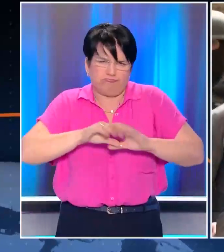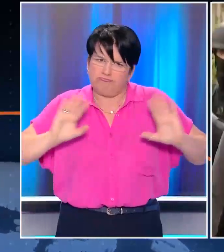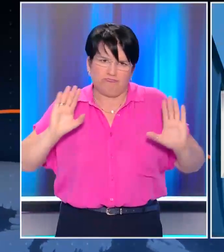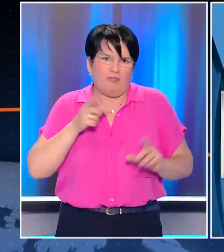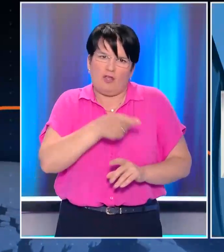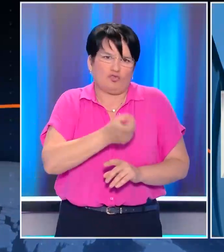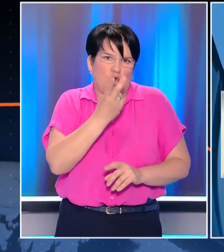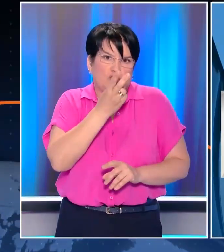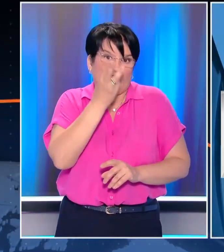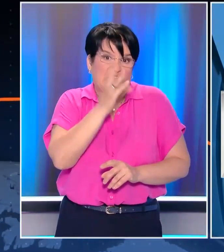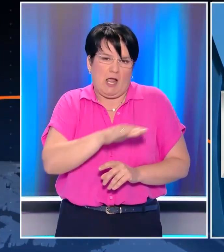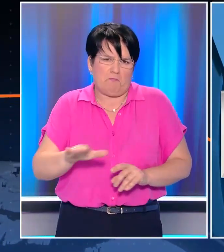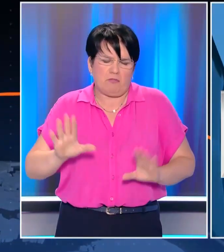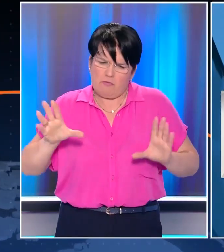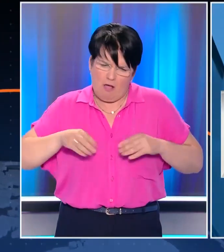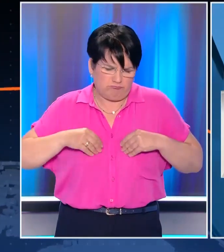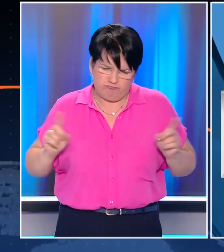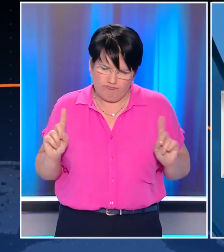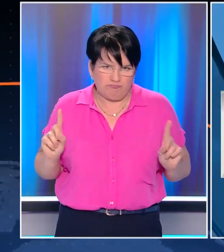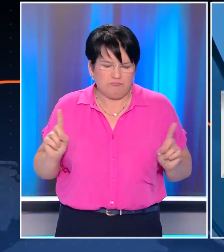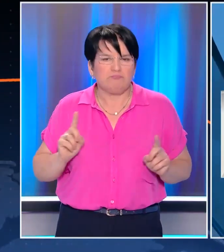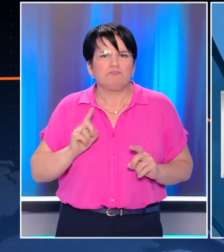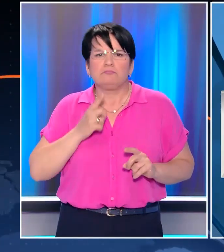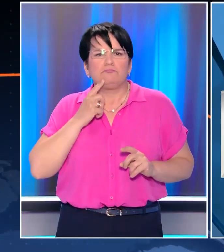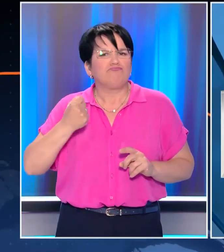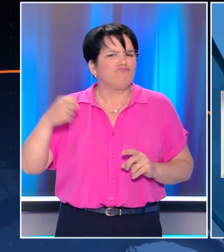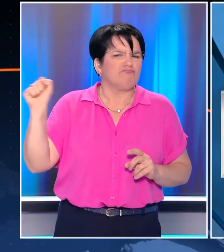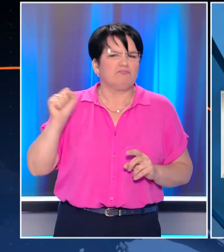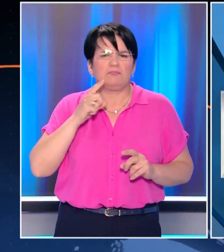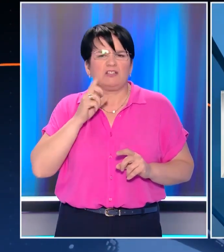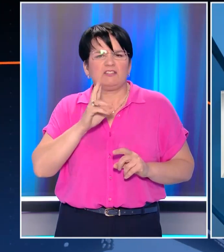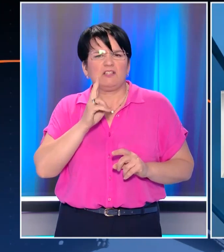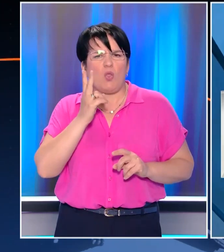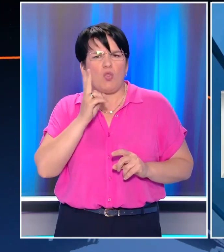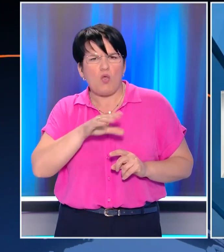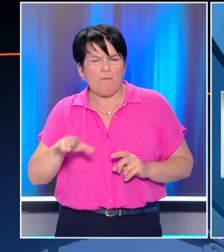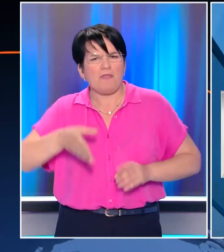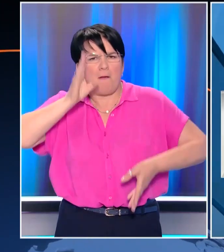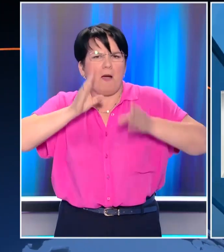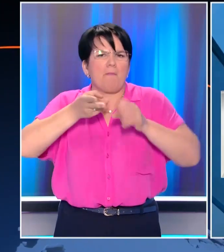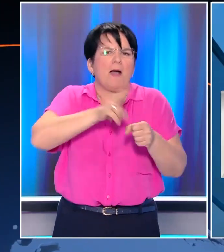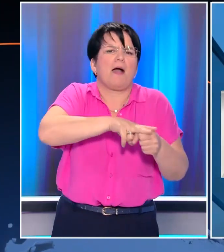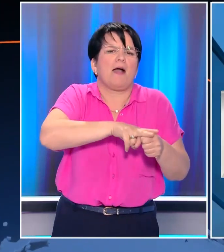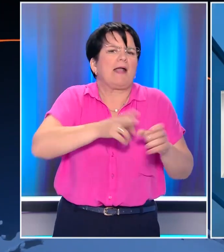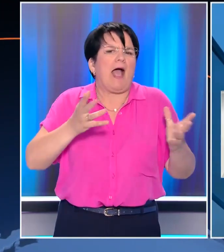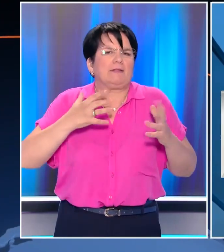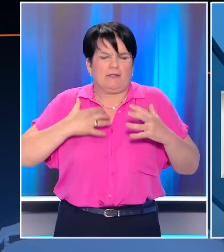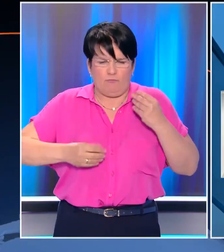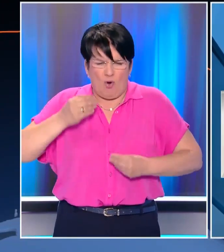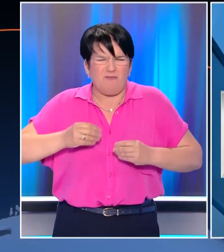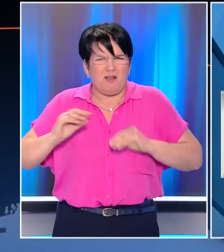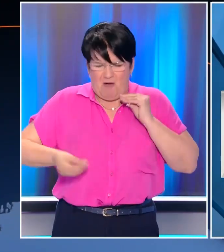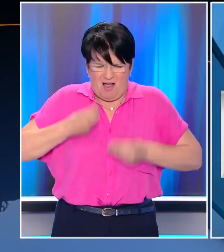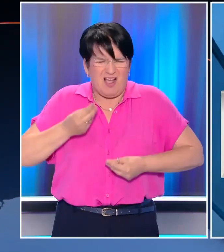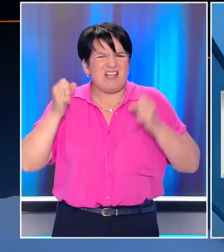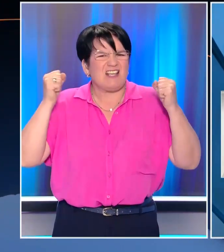των παιδιών της. Δεν συμφωνεί με αυτή η δυνατότητα. εικόνα που έχει είναι ότι τα παιδιά έχουν φύγει από παθολογικά αίτια από τα προβλήματα υγείας